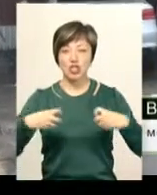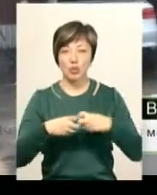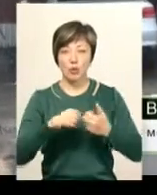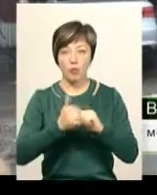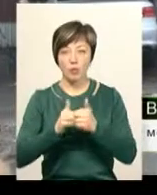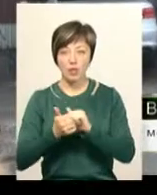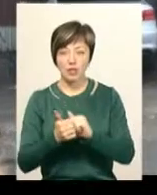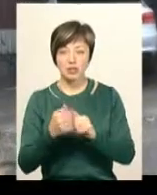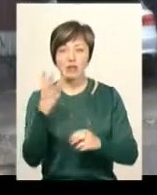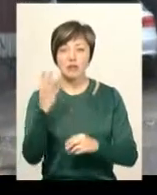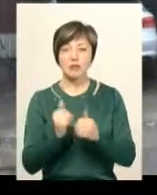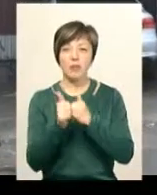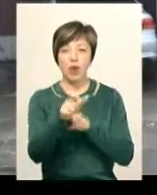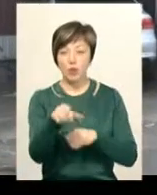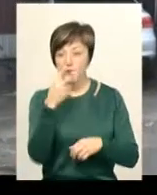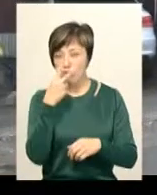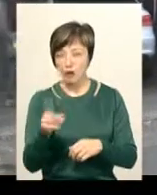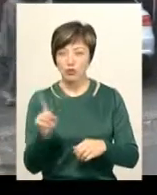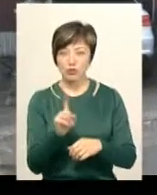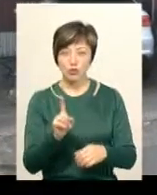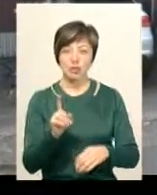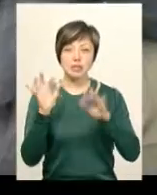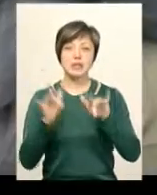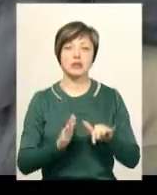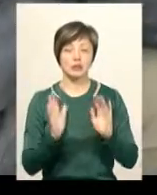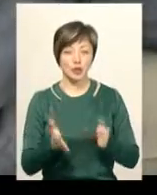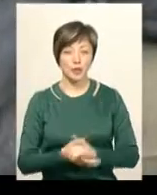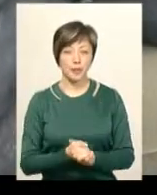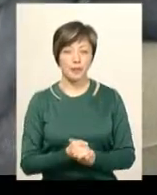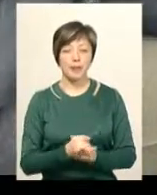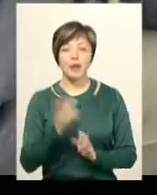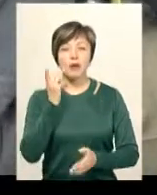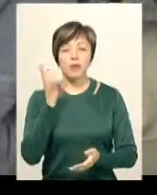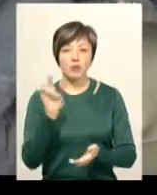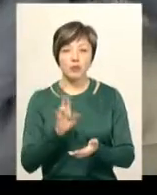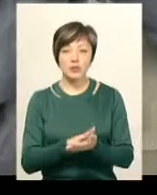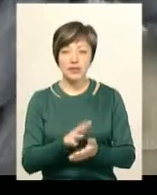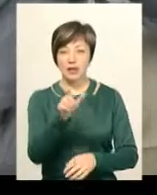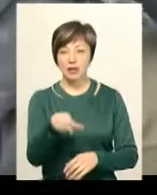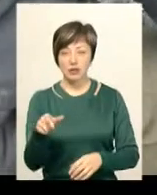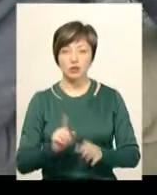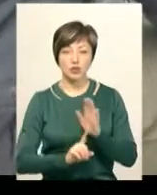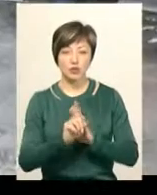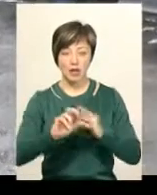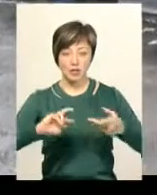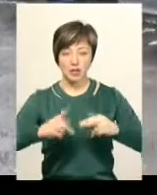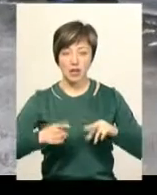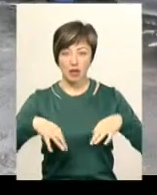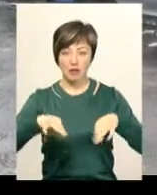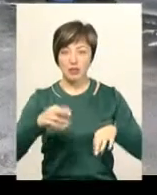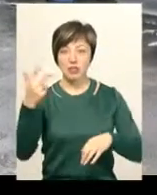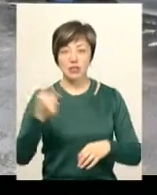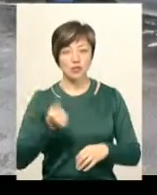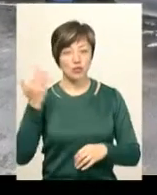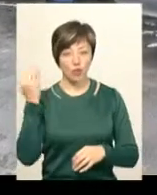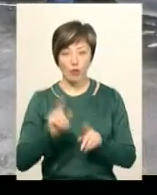багато замовлень. Люди кинулися або побачили, що прогрозують сніг. Чоловік каже, що постійні клієнти почали перевзувати свої автівки ще три тижні